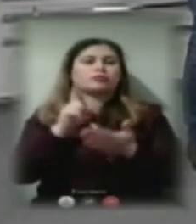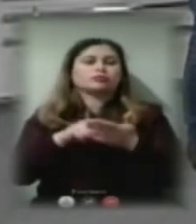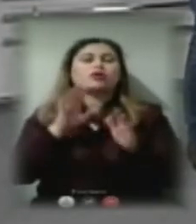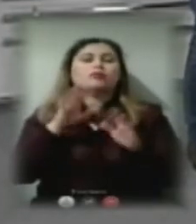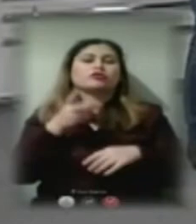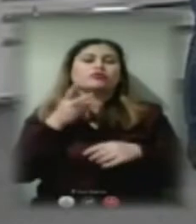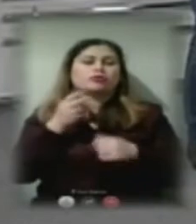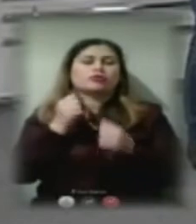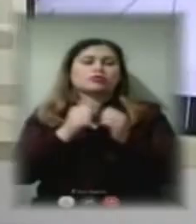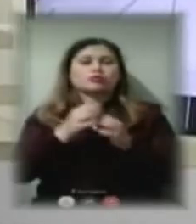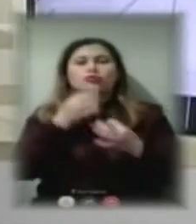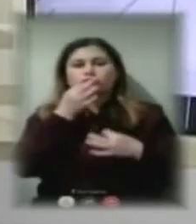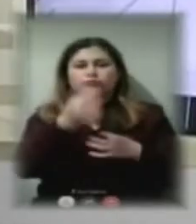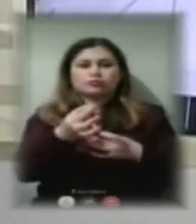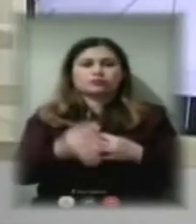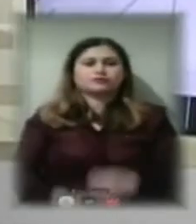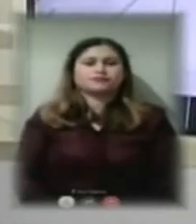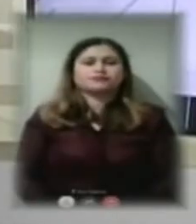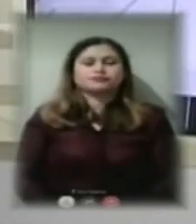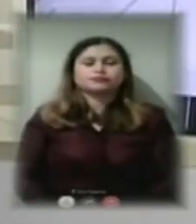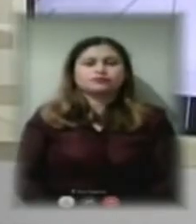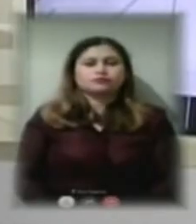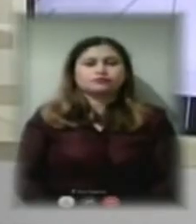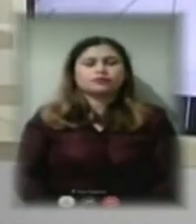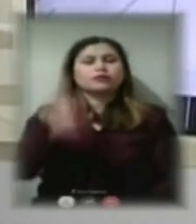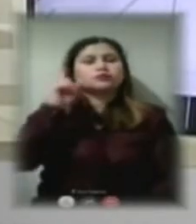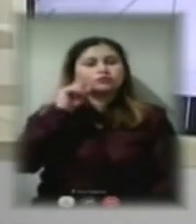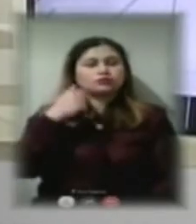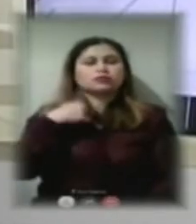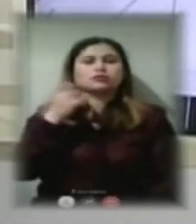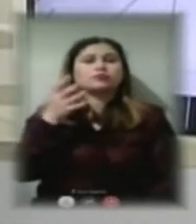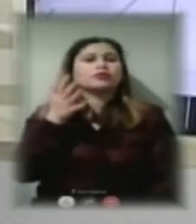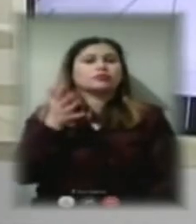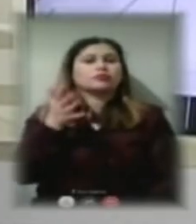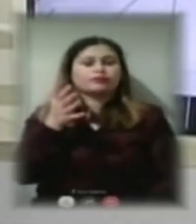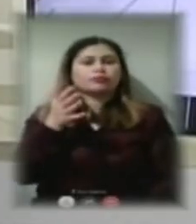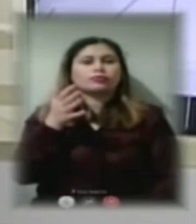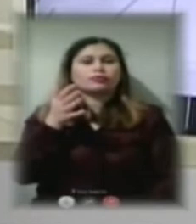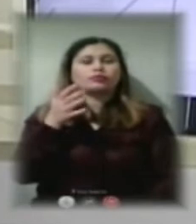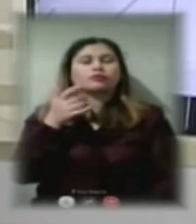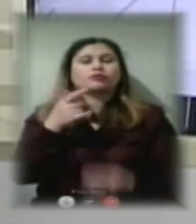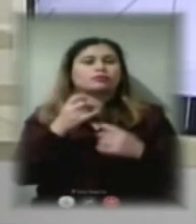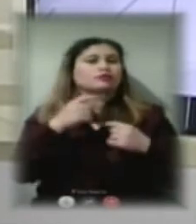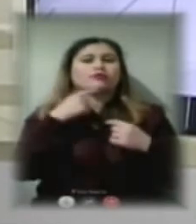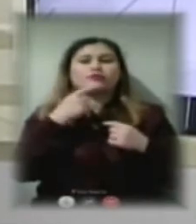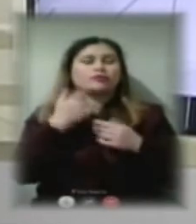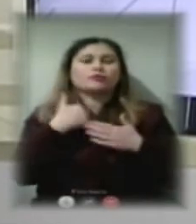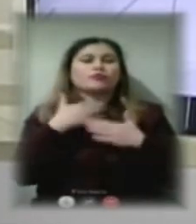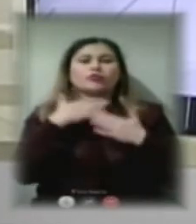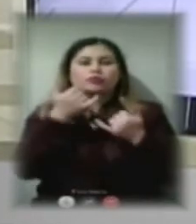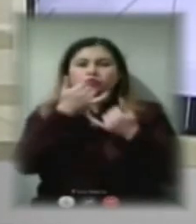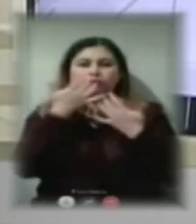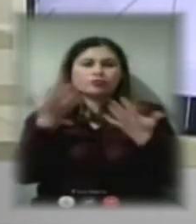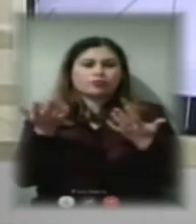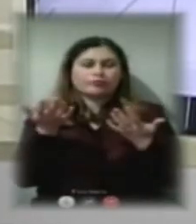відповідь. Знаєте, я на 5 хвилин наговорю, тому що опалювальний